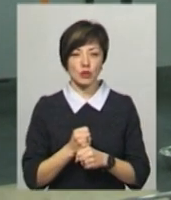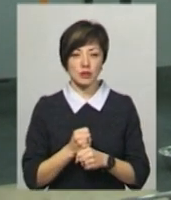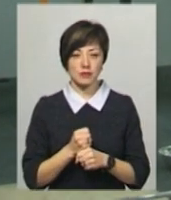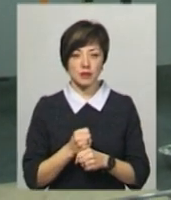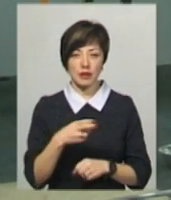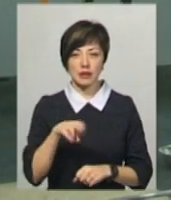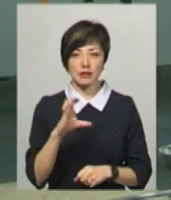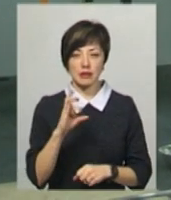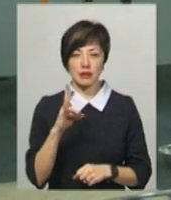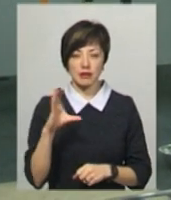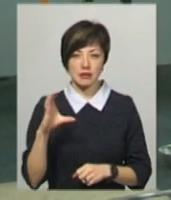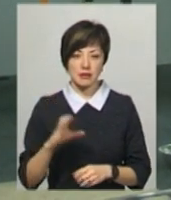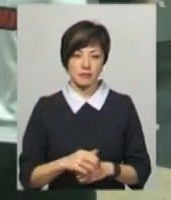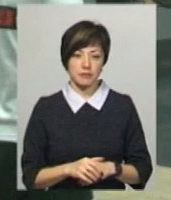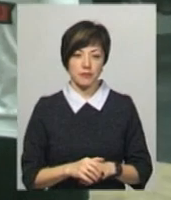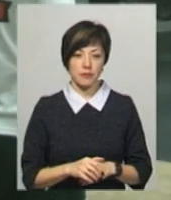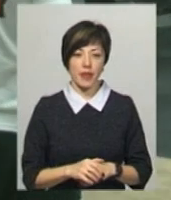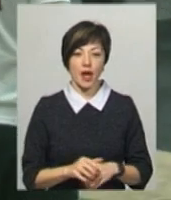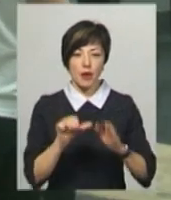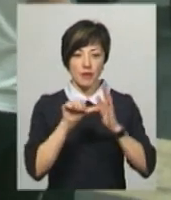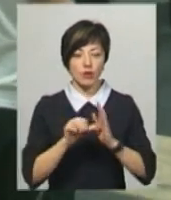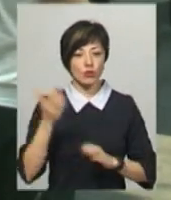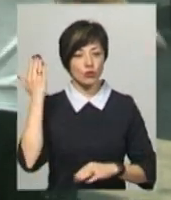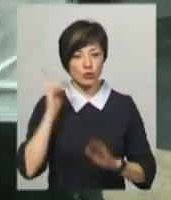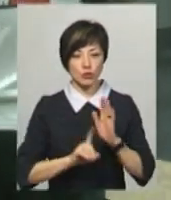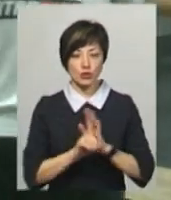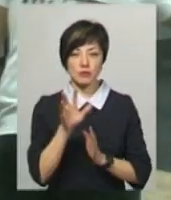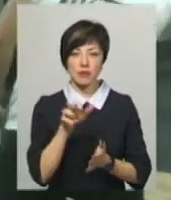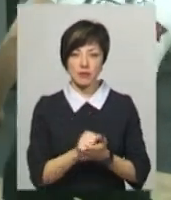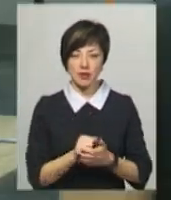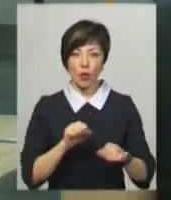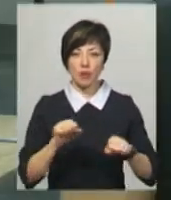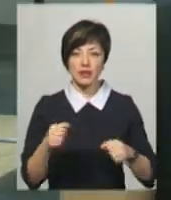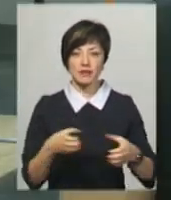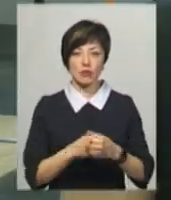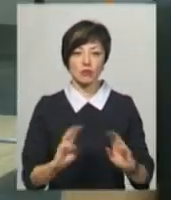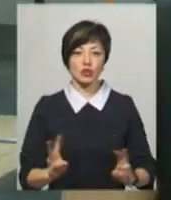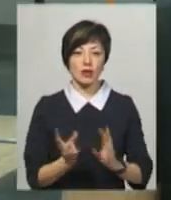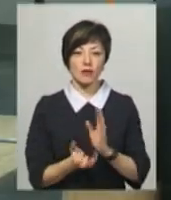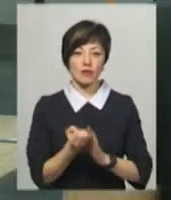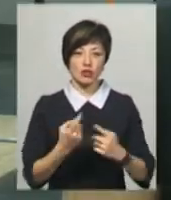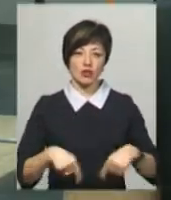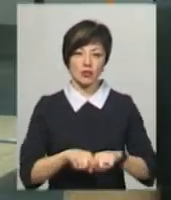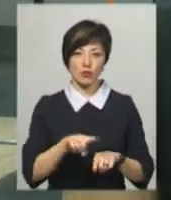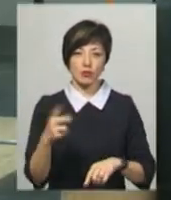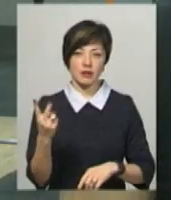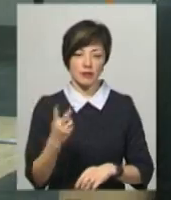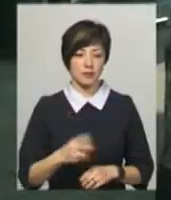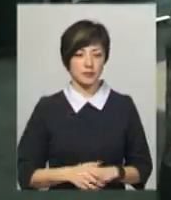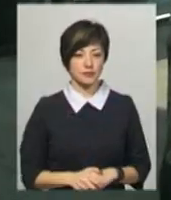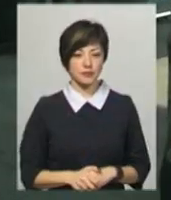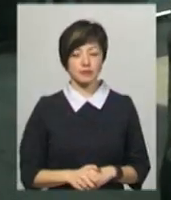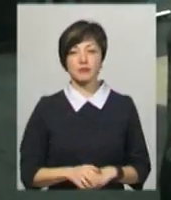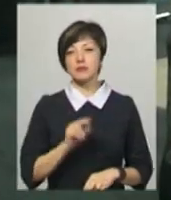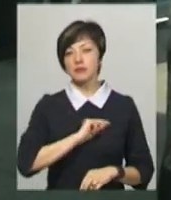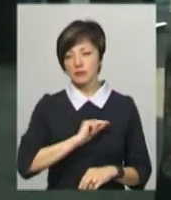ДСНС пожежно-рятувальником. Півроку тому почав займатися кросфітом командир відділення пожежно-рятувальної частини номер два Ігор Лужняк.